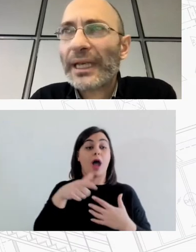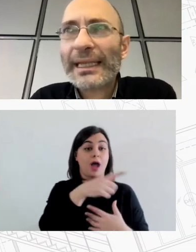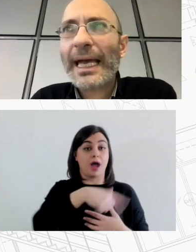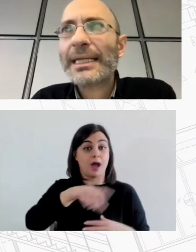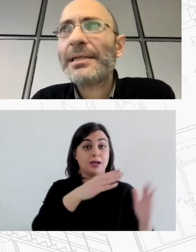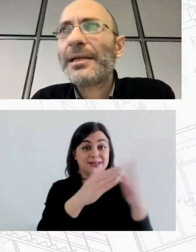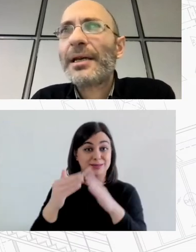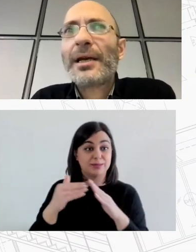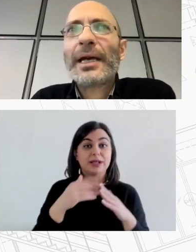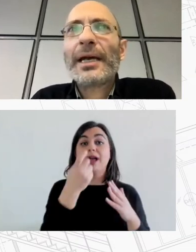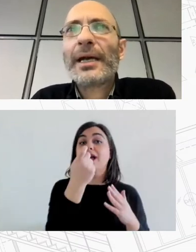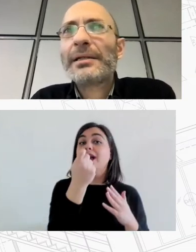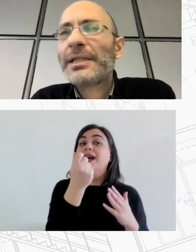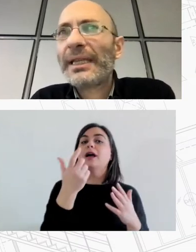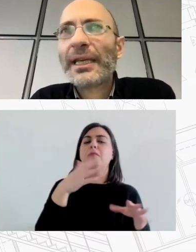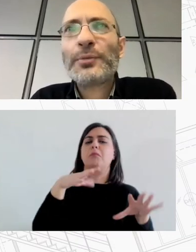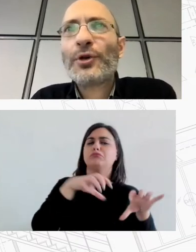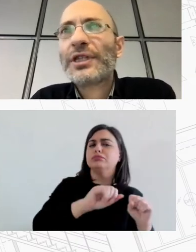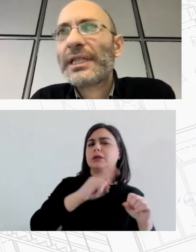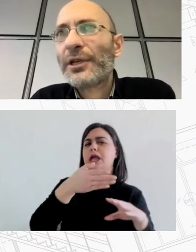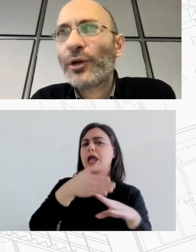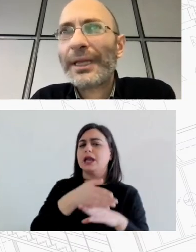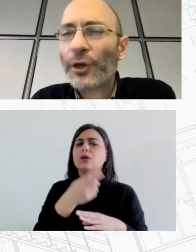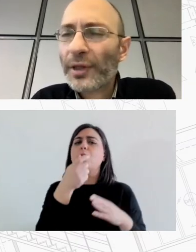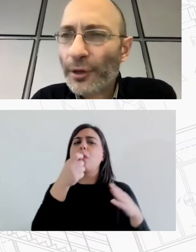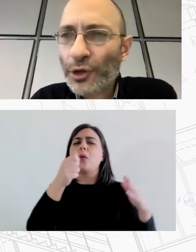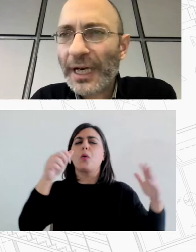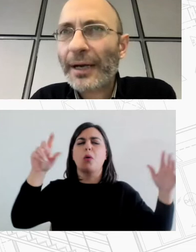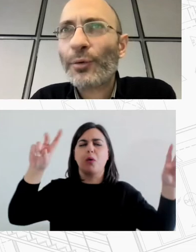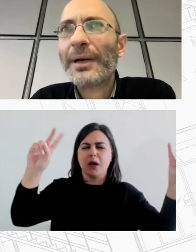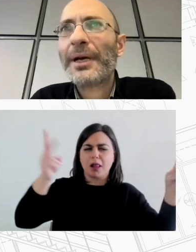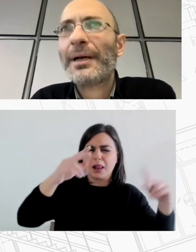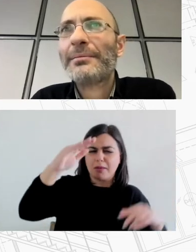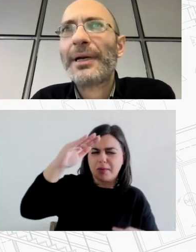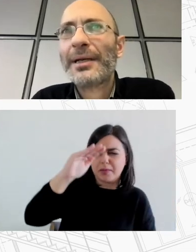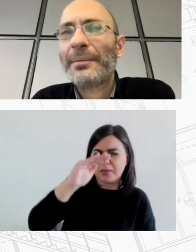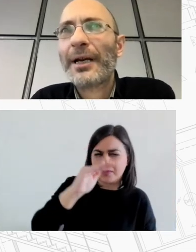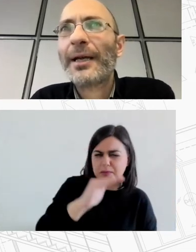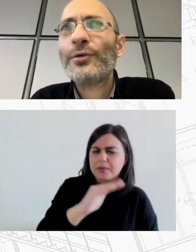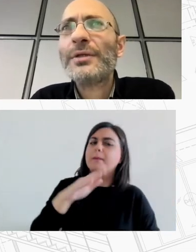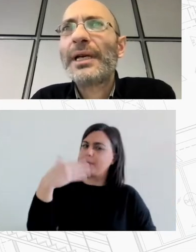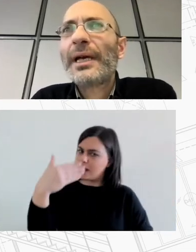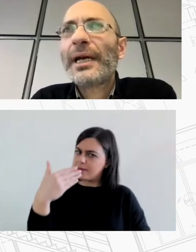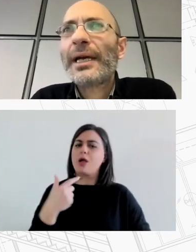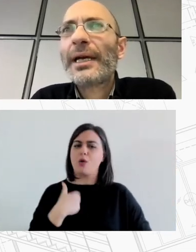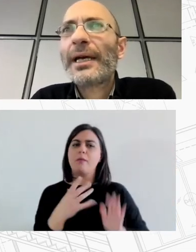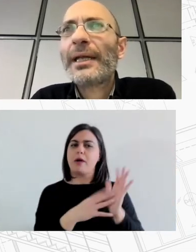τοτική τάση σημαντικές μειώσεις στις τιμές των κατοικιών θα δώσω μερικά νούμερα παρακάτω